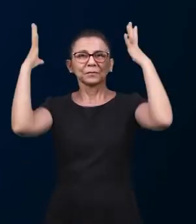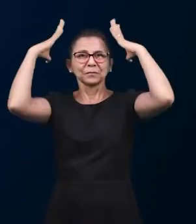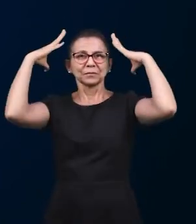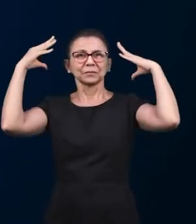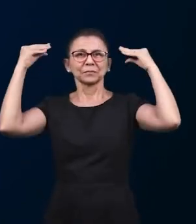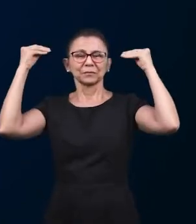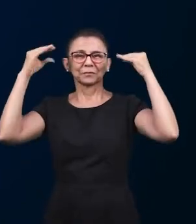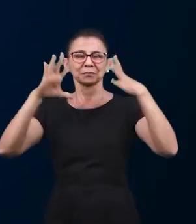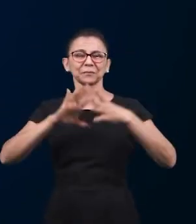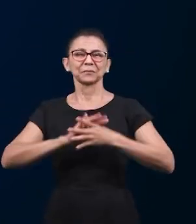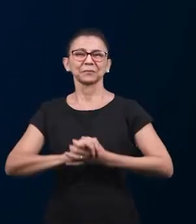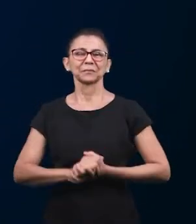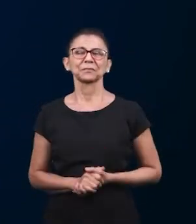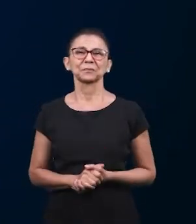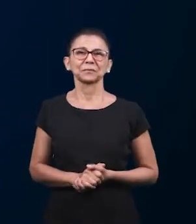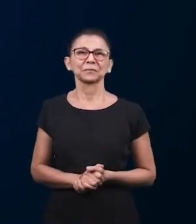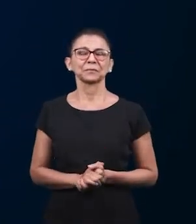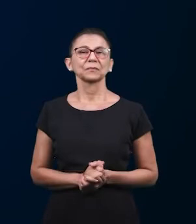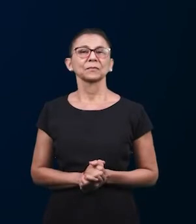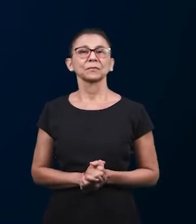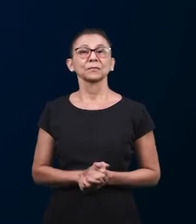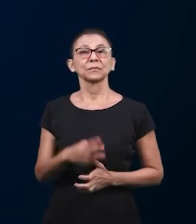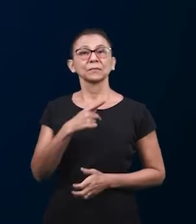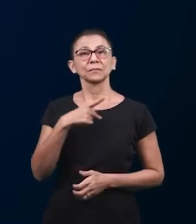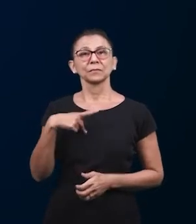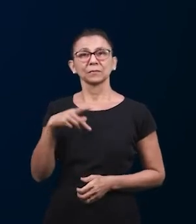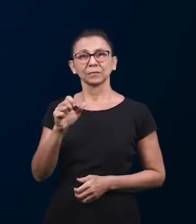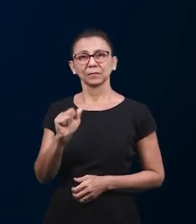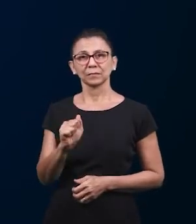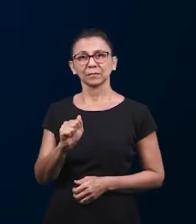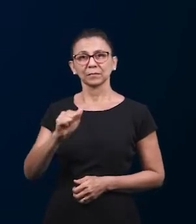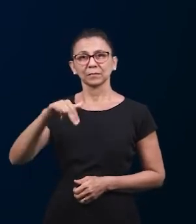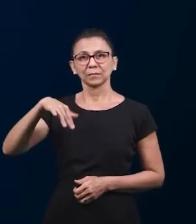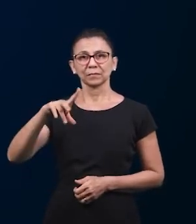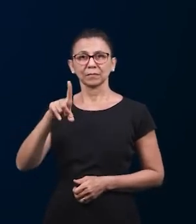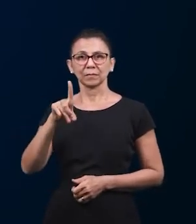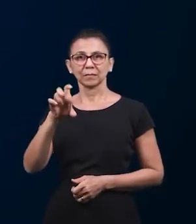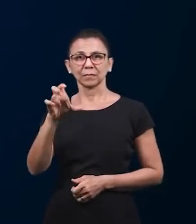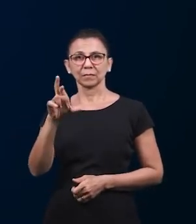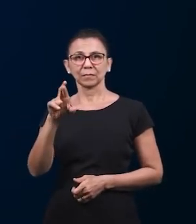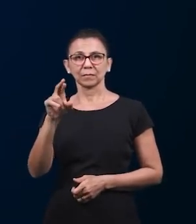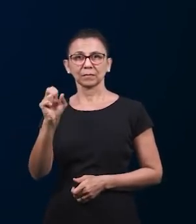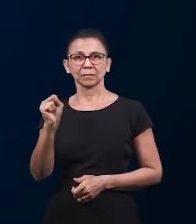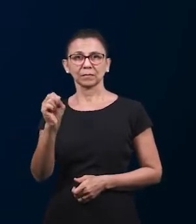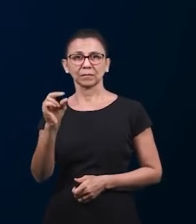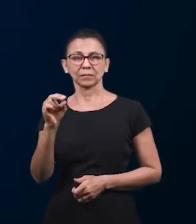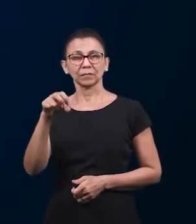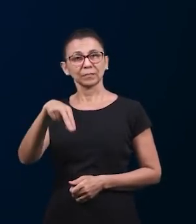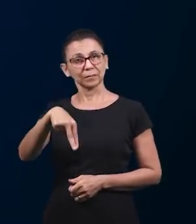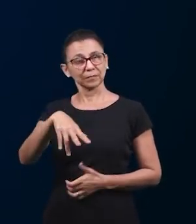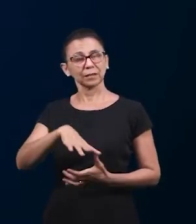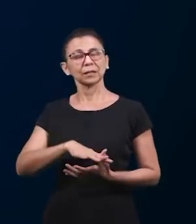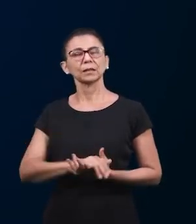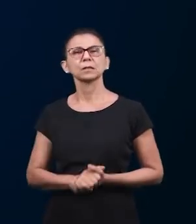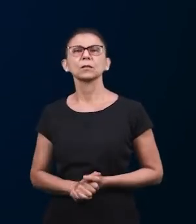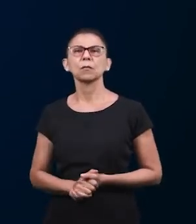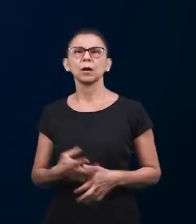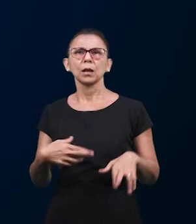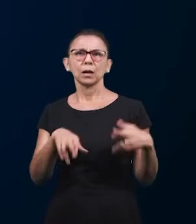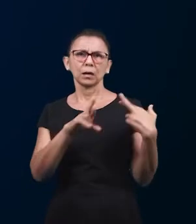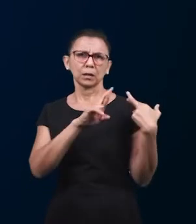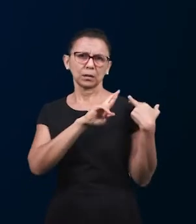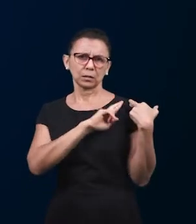Голландию и услышим свидетельство пастора Андерсона Вассер он является